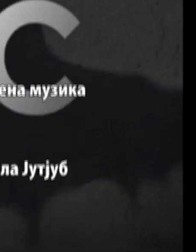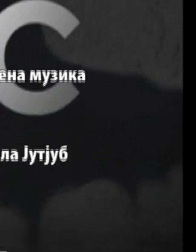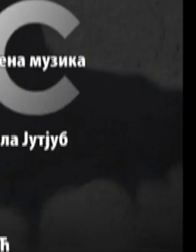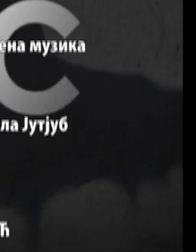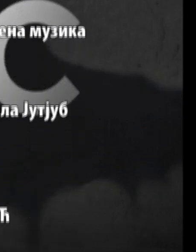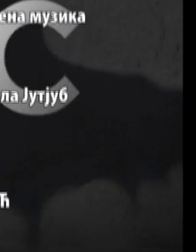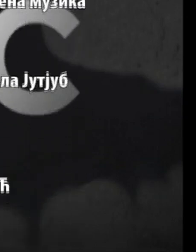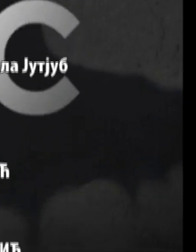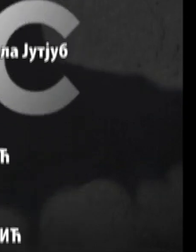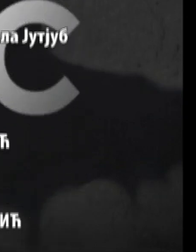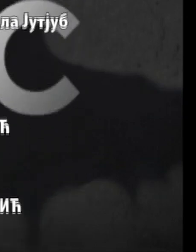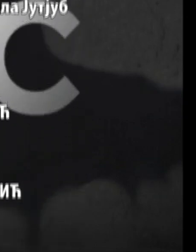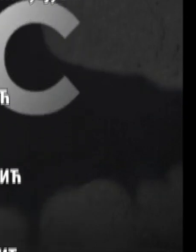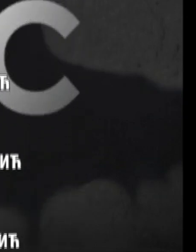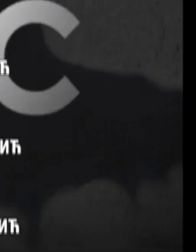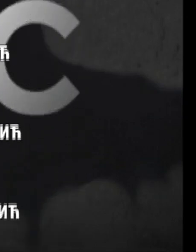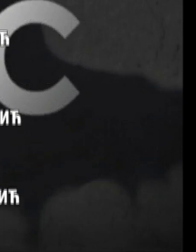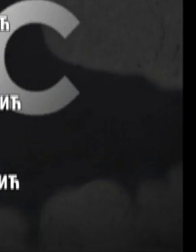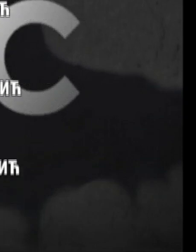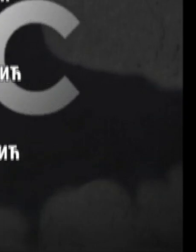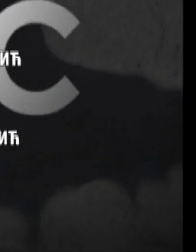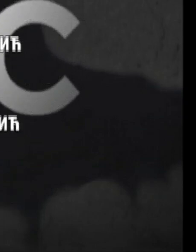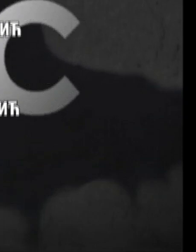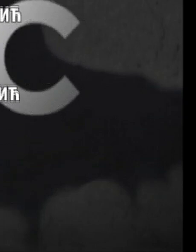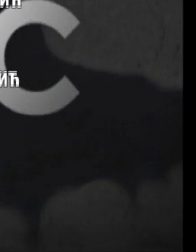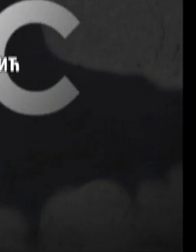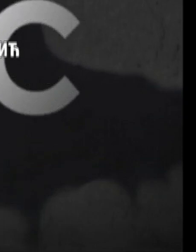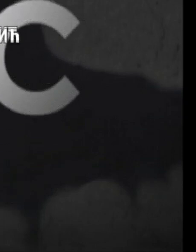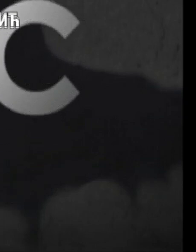Ovo je kuća za sve naši djecu